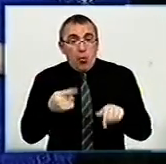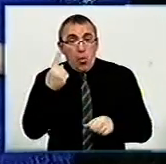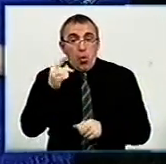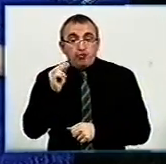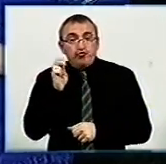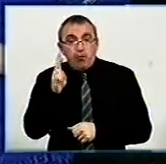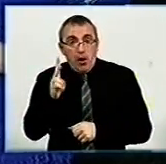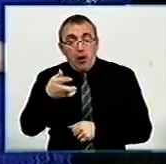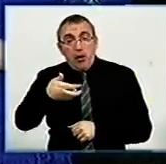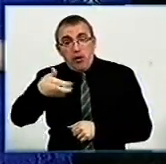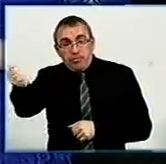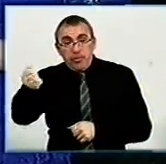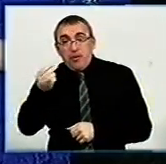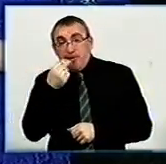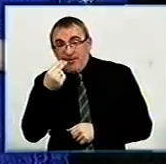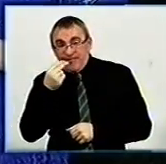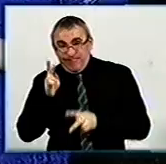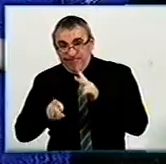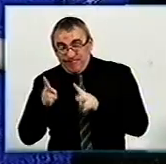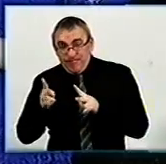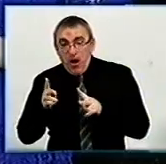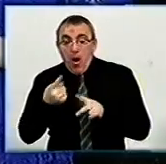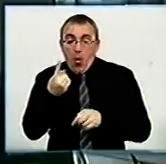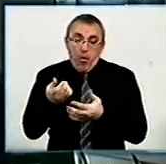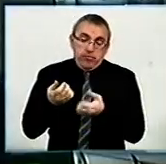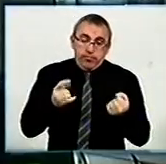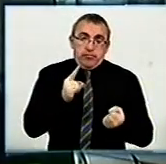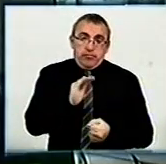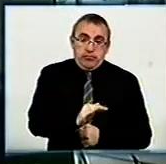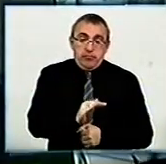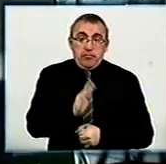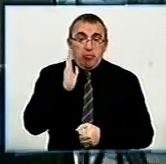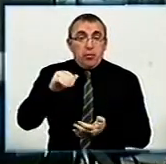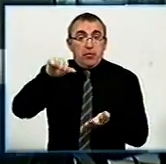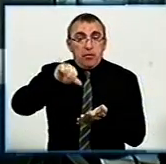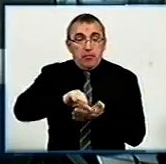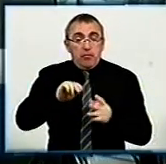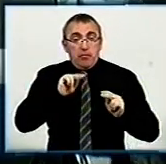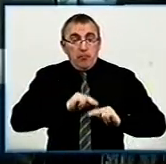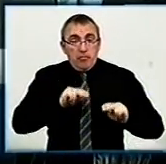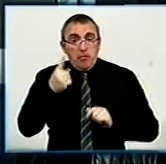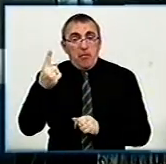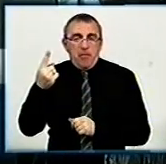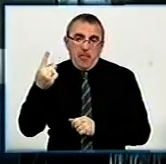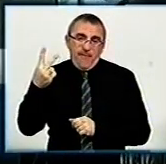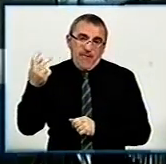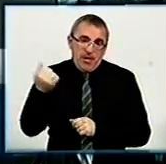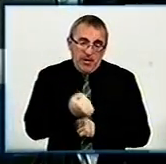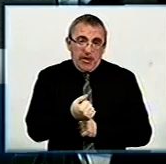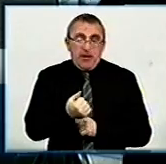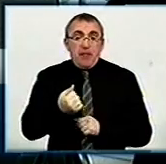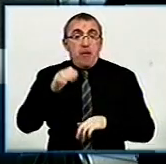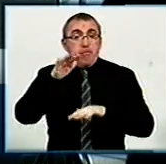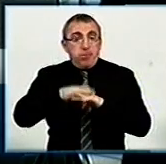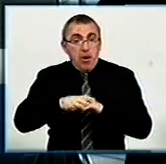забирають в їдальні, а один дитина батькові віддає. Буде з нами стояти співробітник перші два тижні, буде стояти наш співробітник